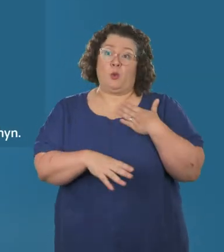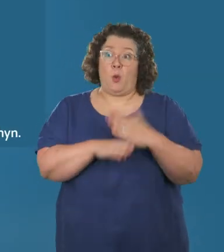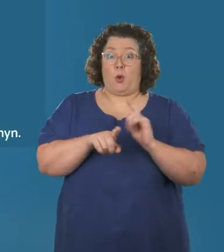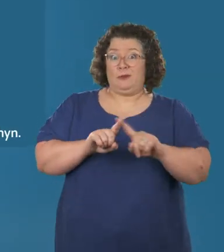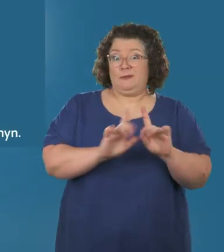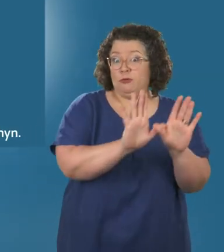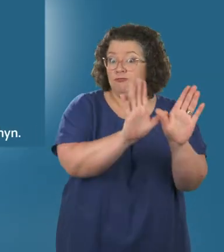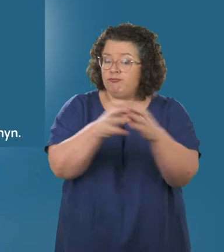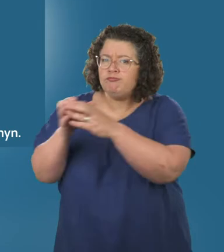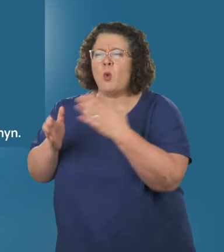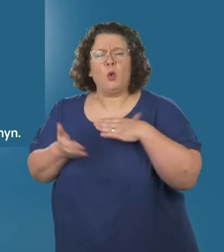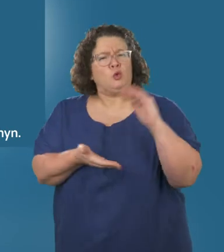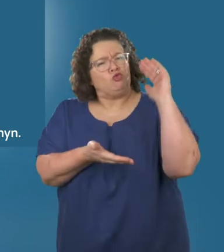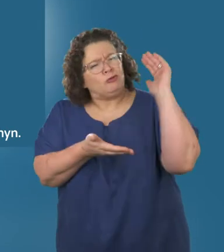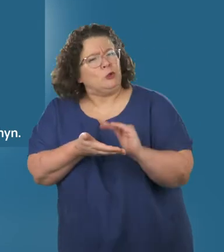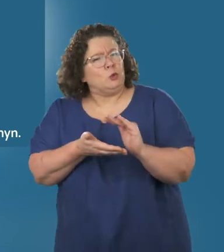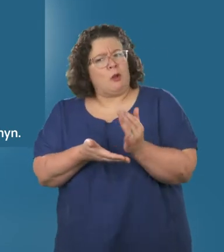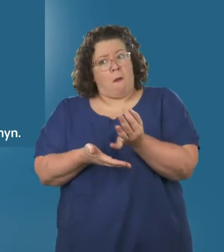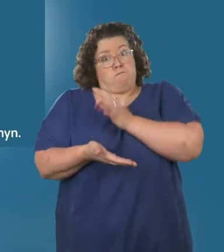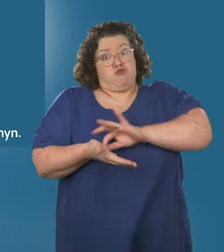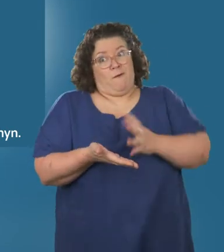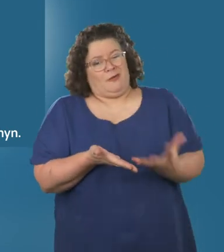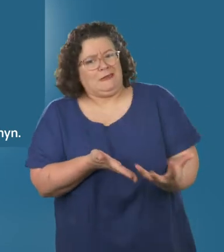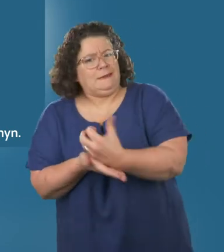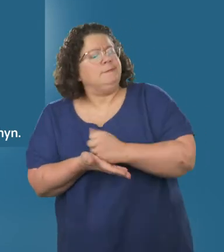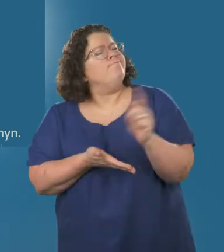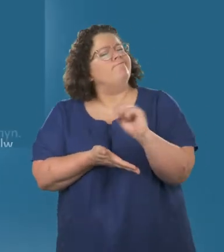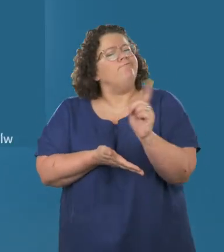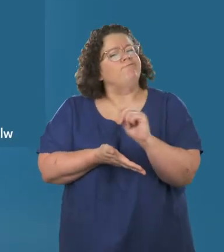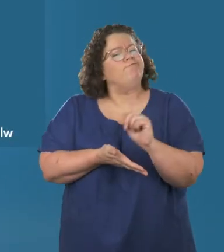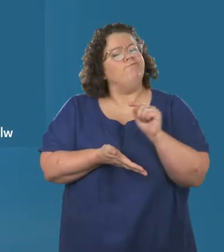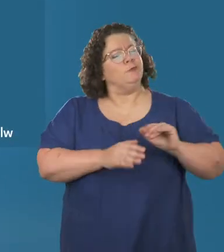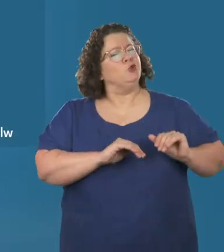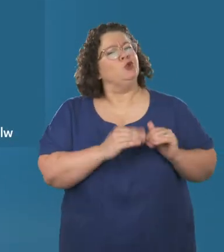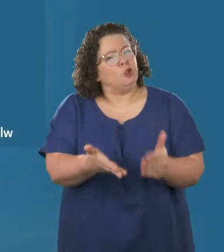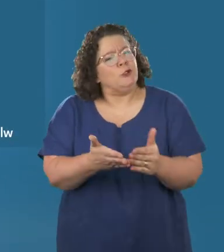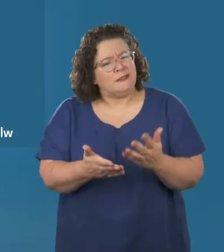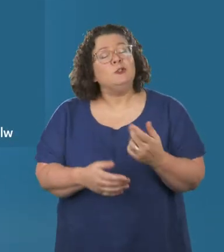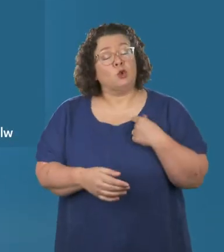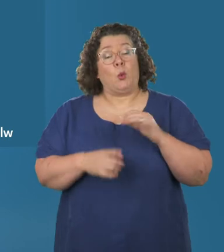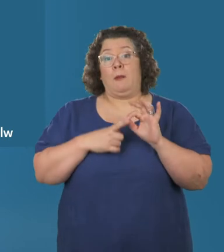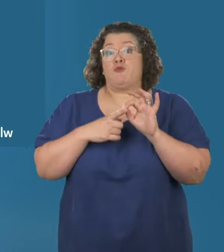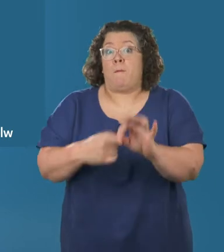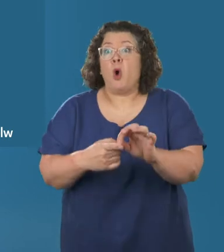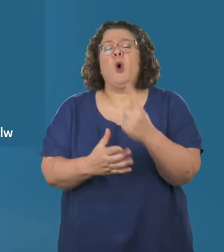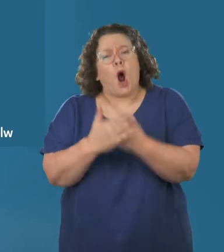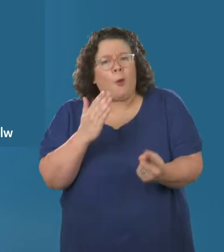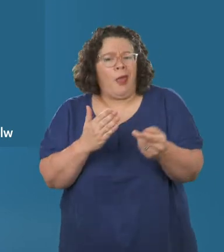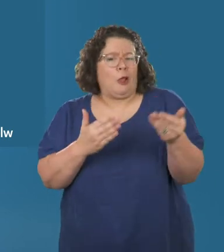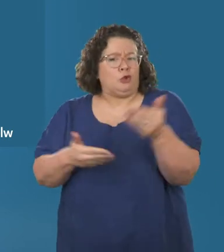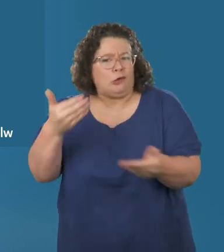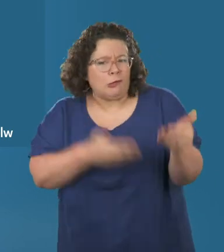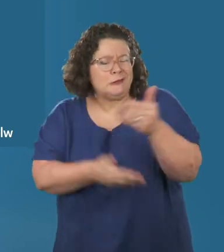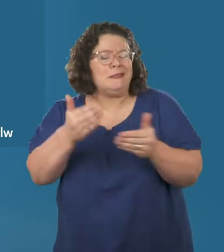ffartneriaid i gael gwared a wneud elw yn y gwasanaethau hyn. Rydym ni'n cynnig mae dim ond cartrefi gofal plant neu